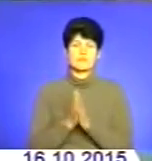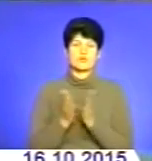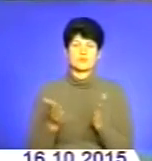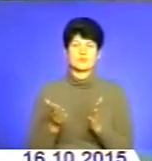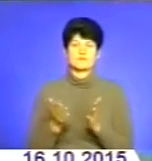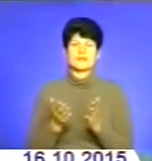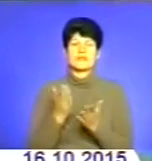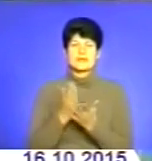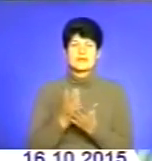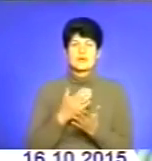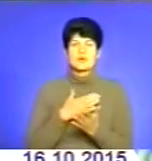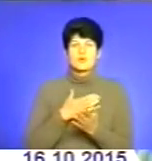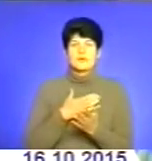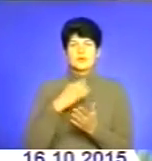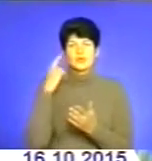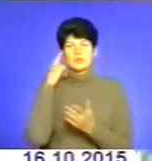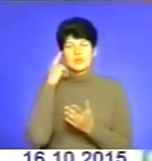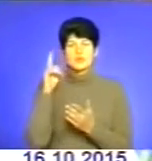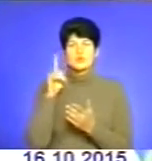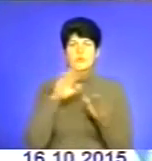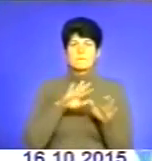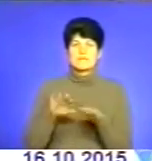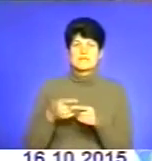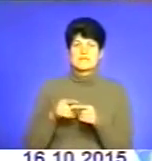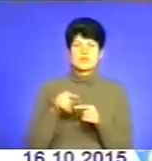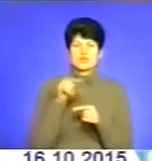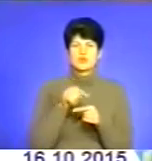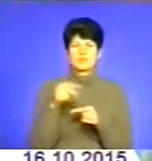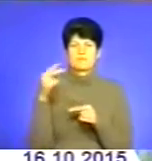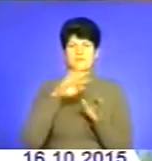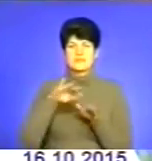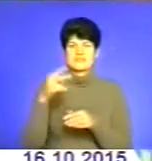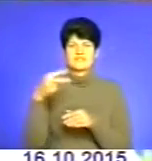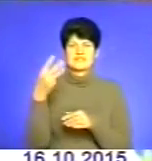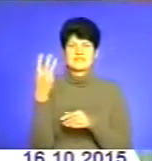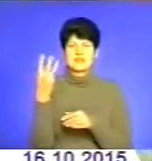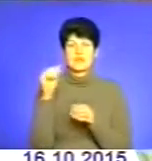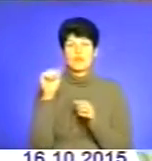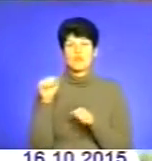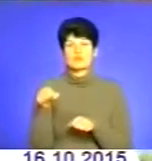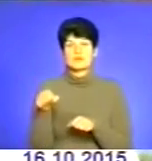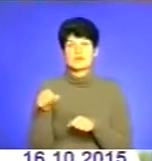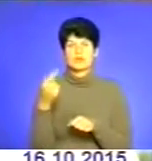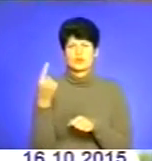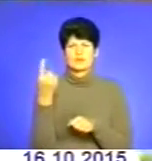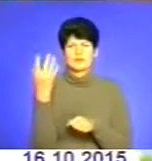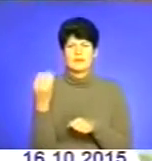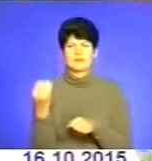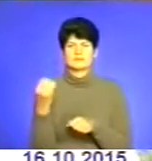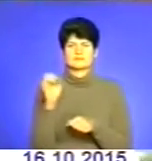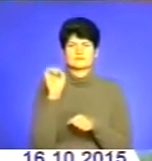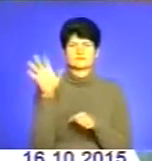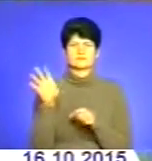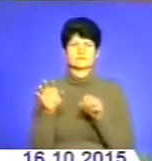Є в мене такі думки, що після оцього, після 23-го, можливо, по дню зможемо дати там